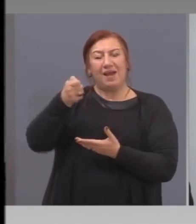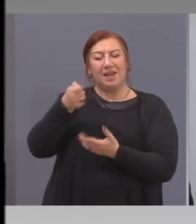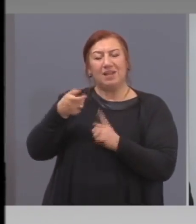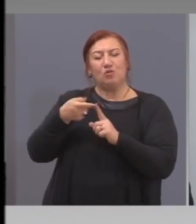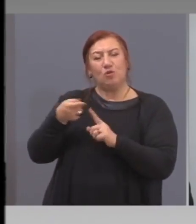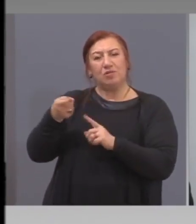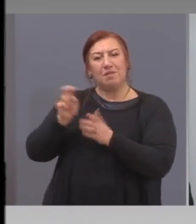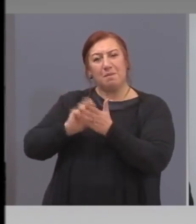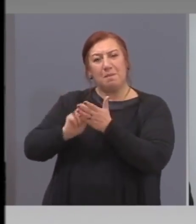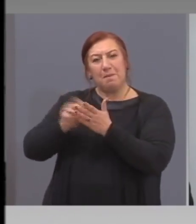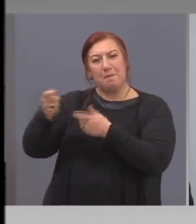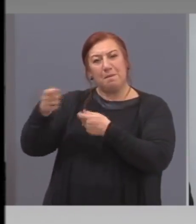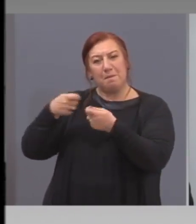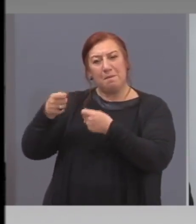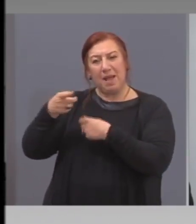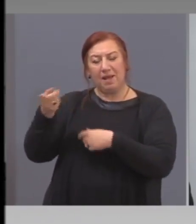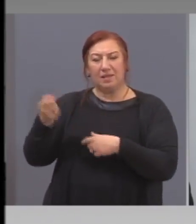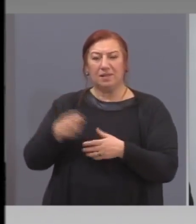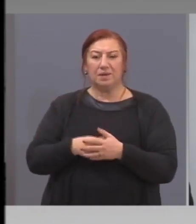под кривото на ББР?